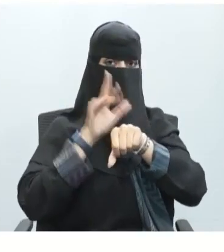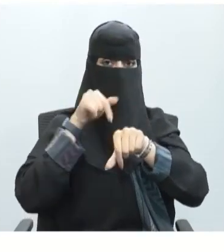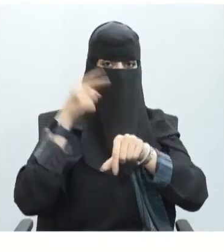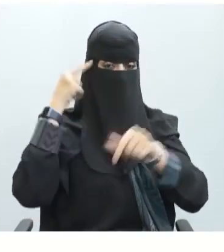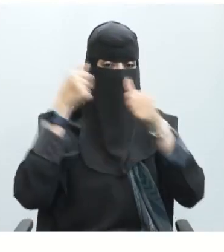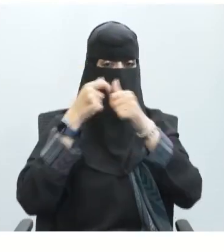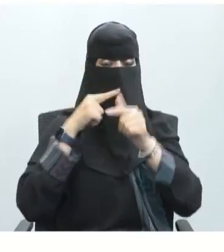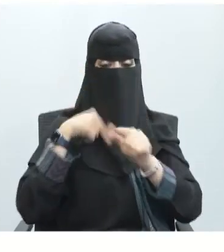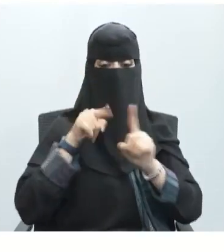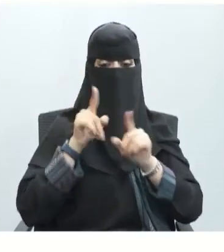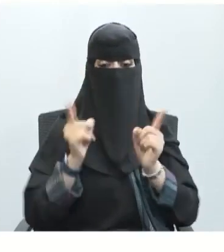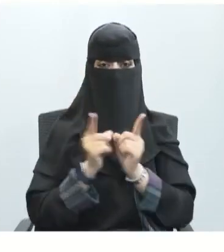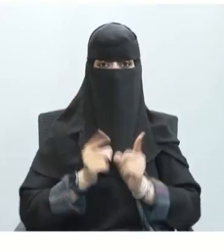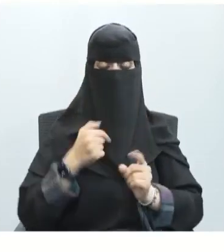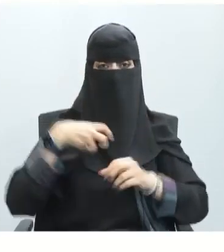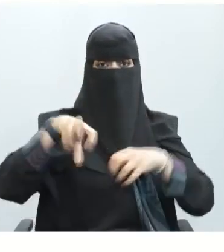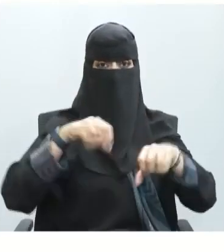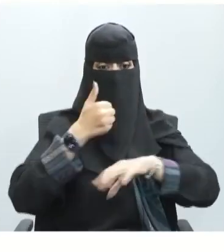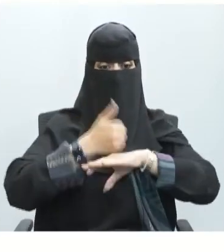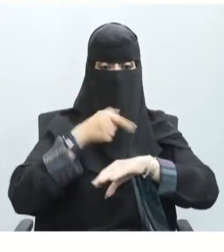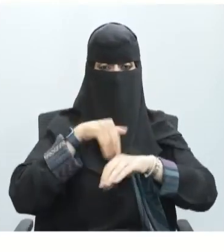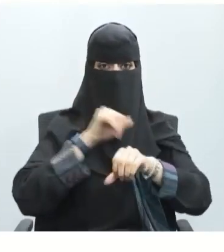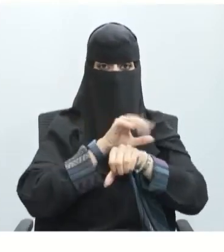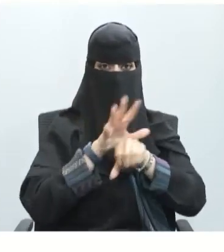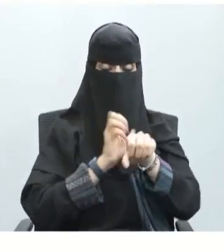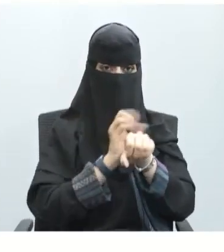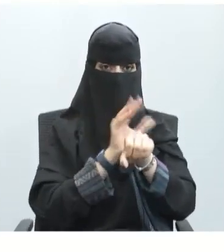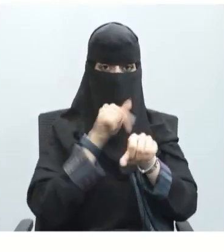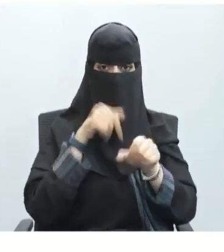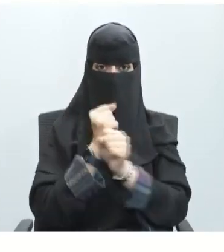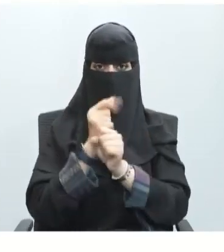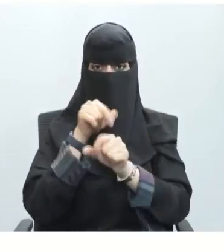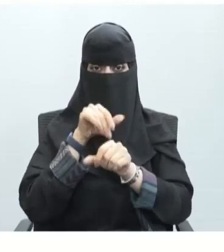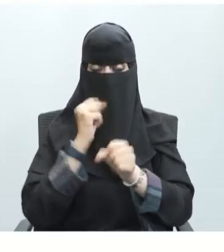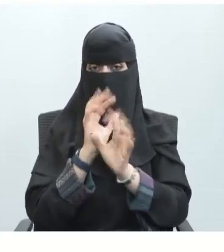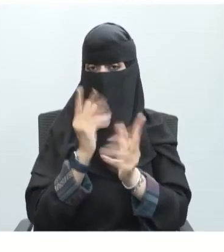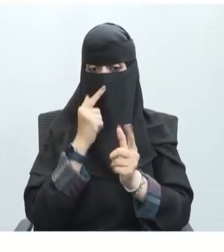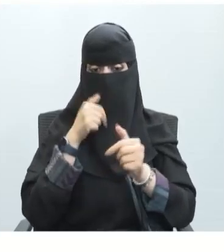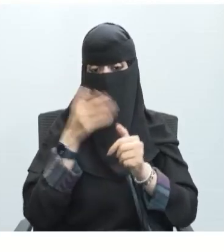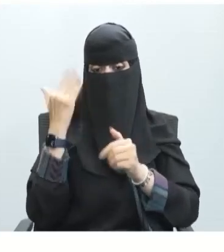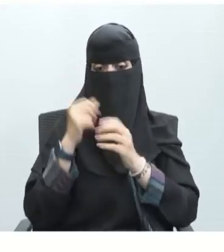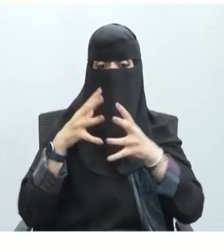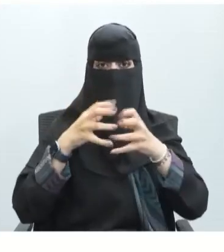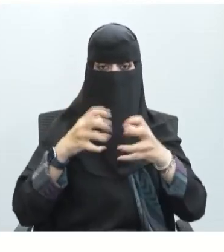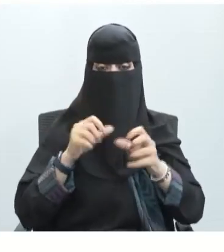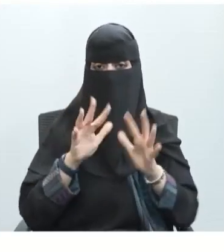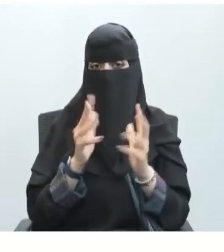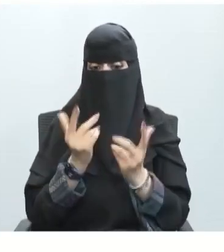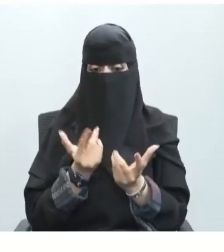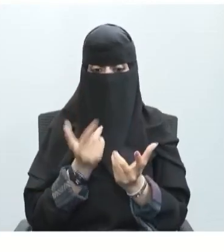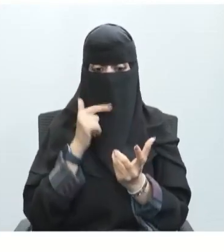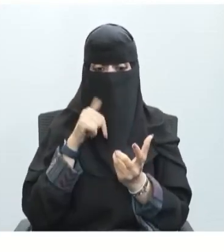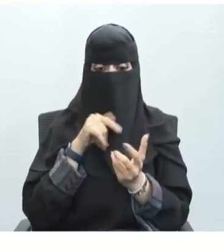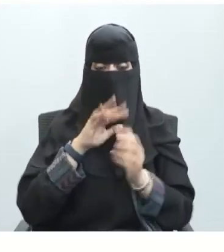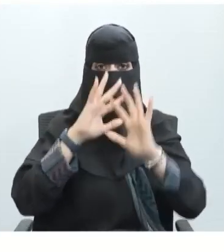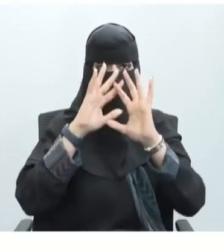لتحقيقها بأن نحدد الأجزاء الرئيسة للخلية العصبية ونصف وظيفة كل منها وذلك كان في درسنا الماضي اليوم بإذن الله سوف